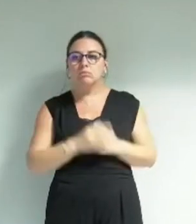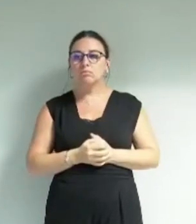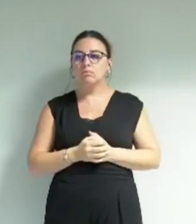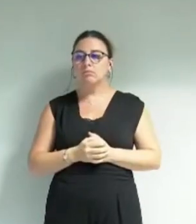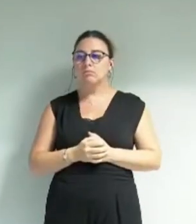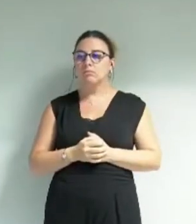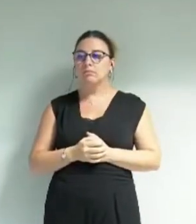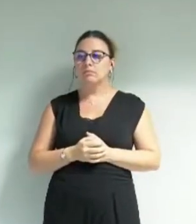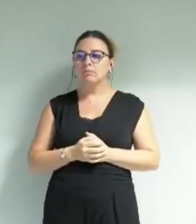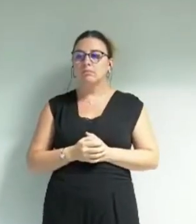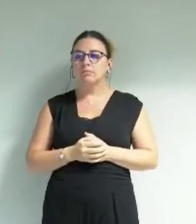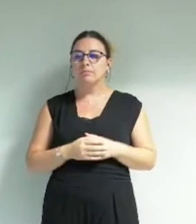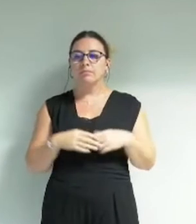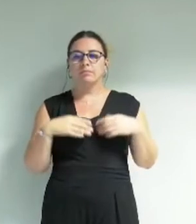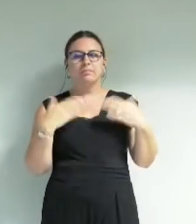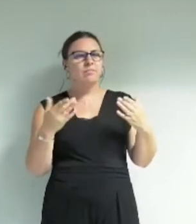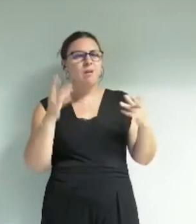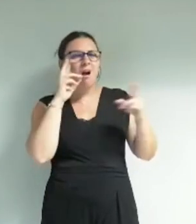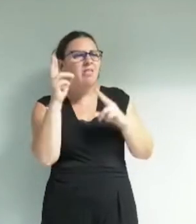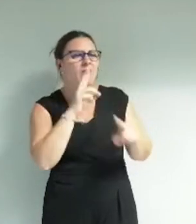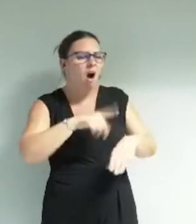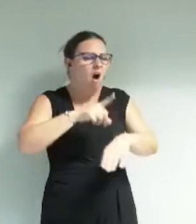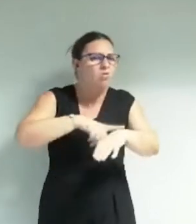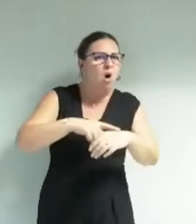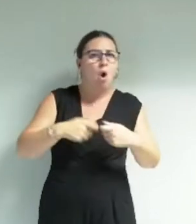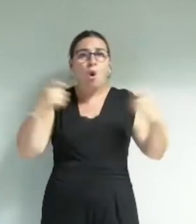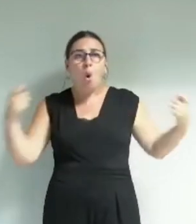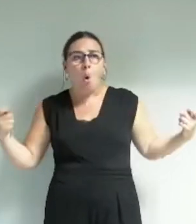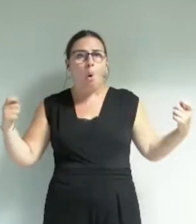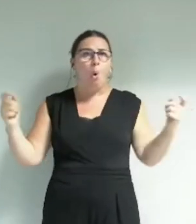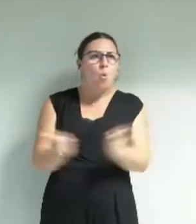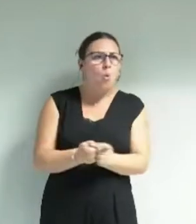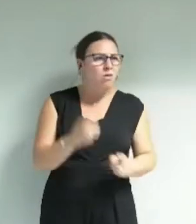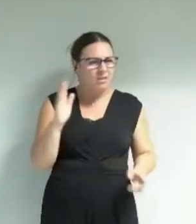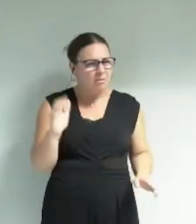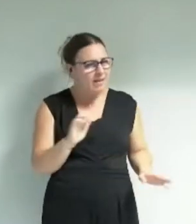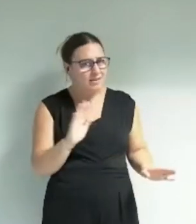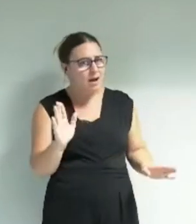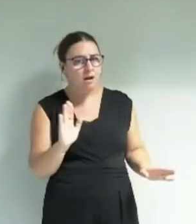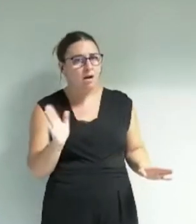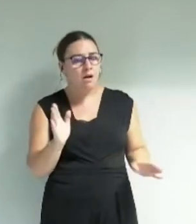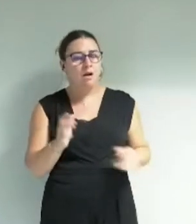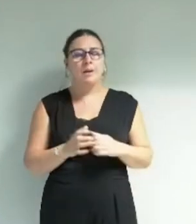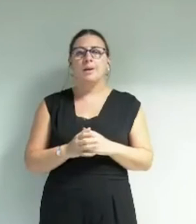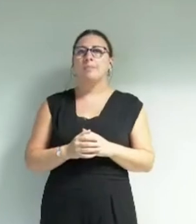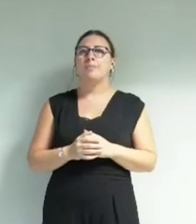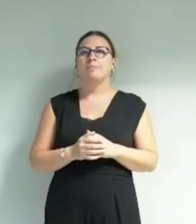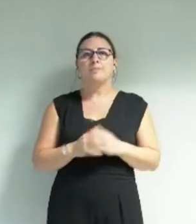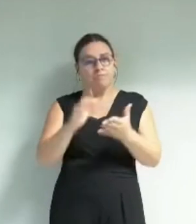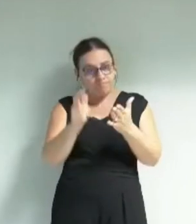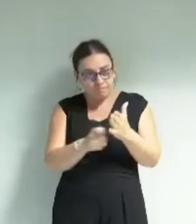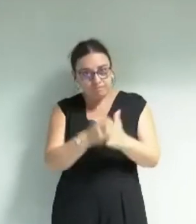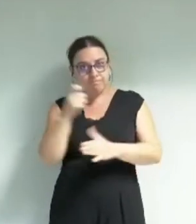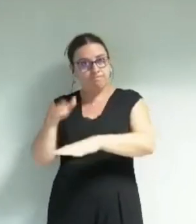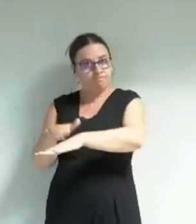Il ne s'agit pas du tout donc d'une histoire de temps trop court trop long il ne s'agit pas du tout de ça il s'agit je vous rappelle donc et je rappelle à l